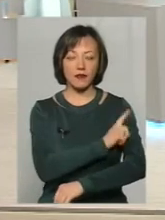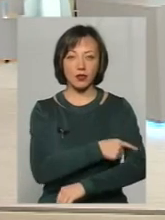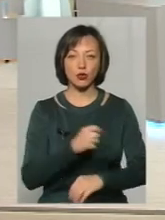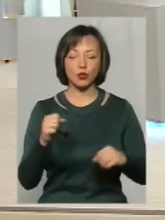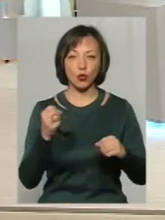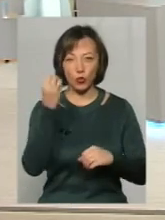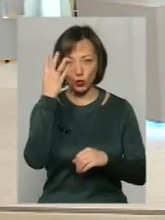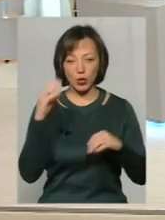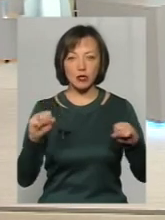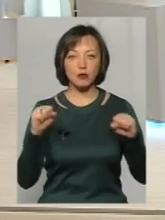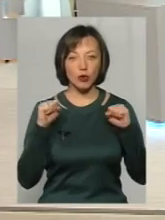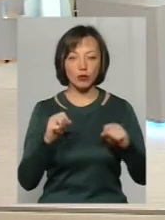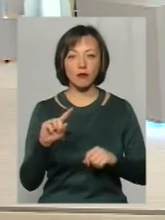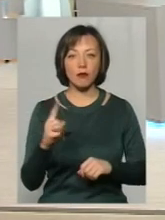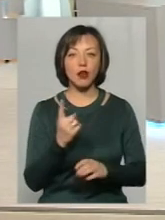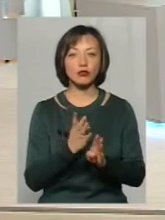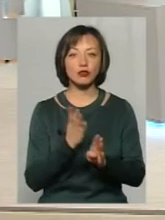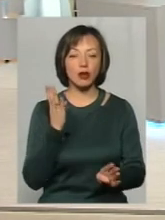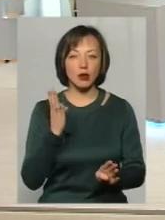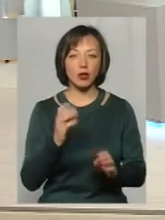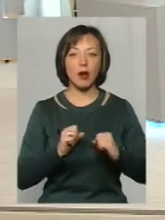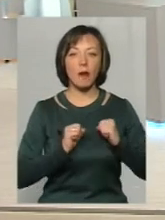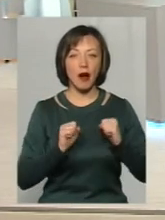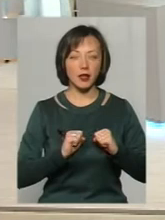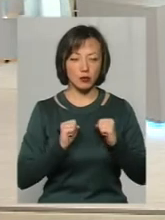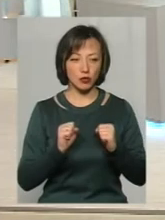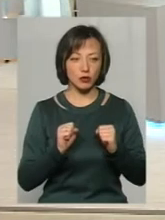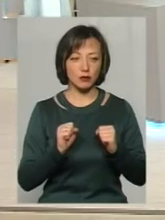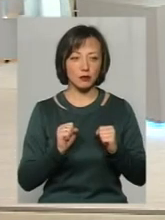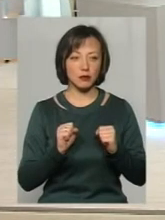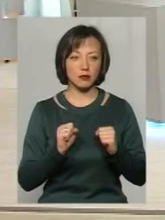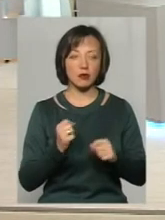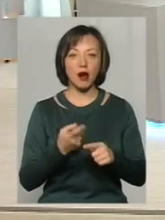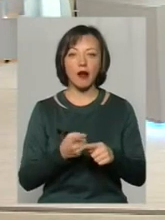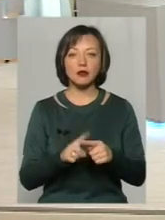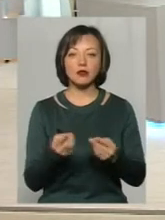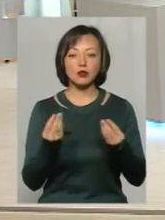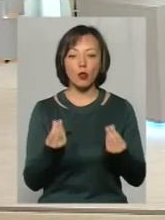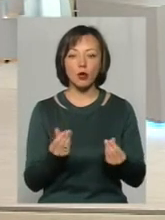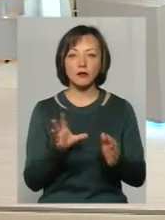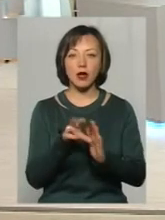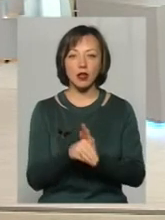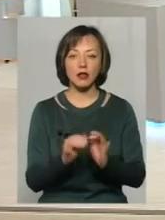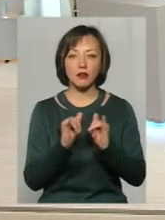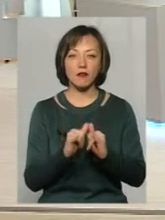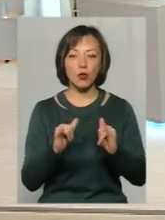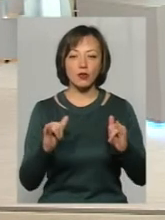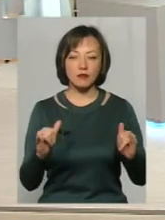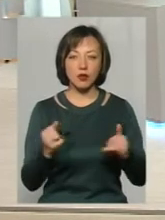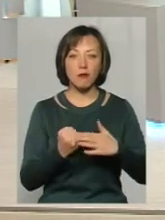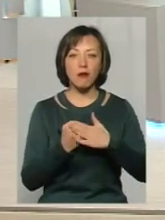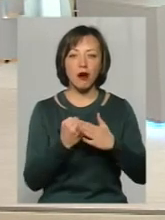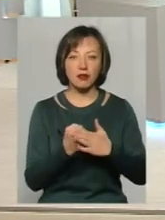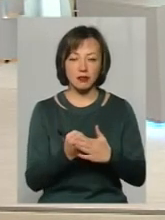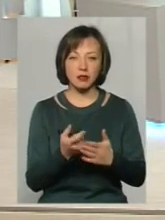і спорт. В першу чергу намагаємось ці кошти вкладати в розвиток інфраструктури,